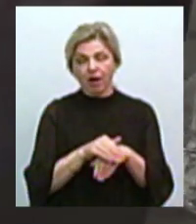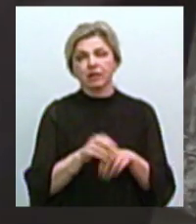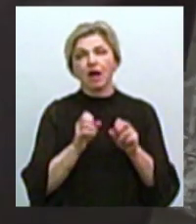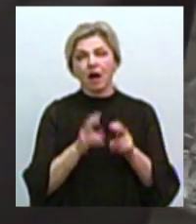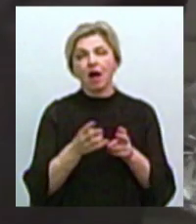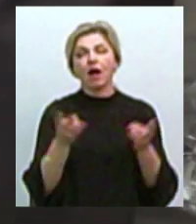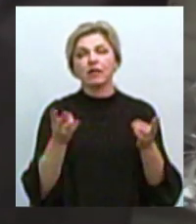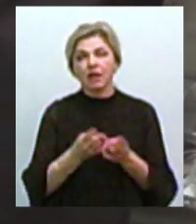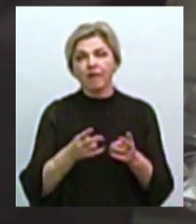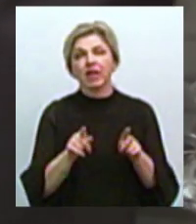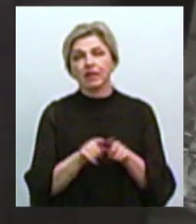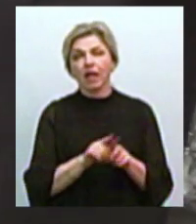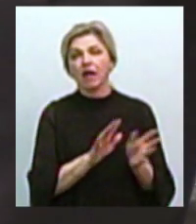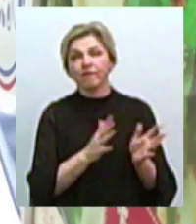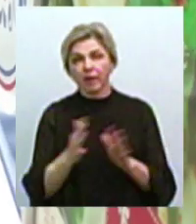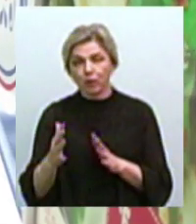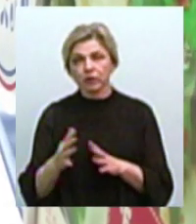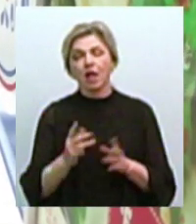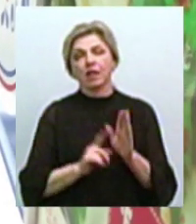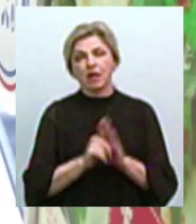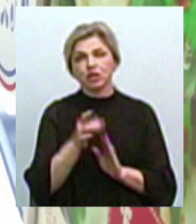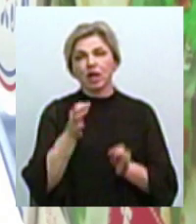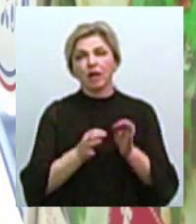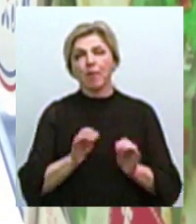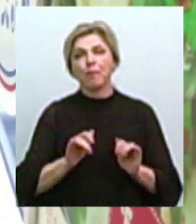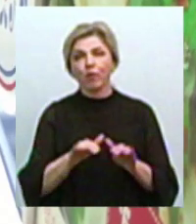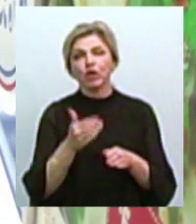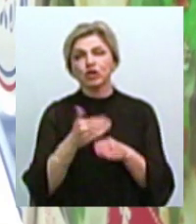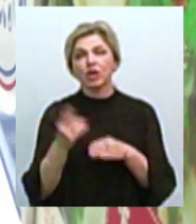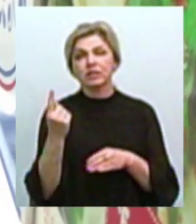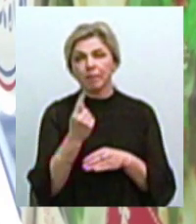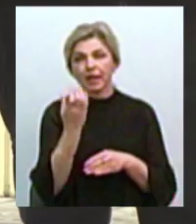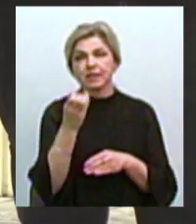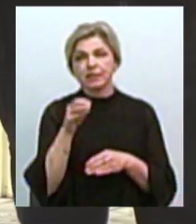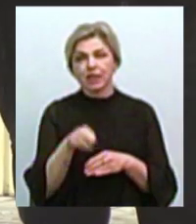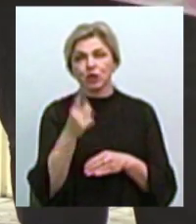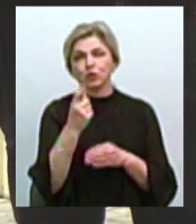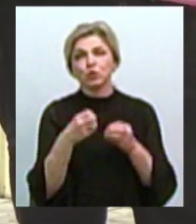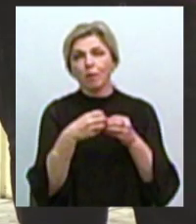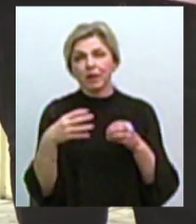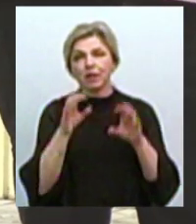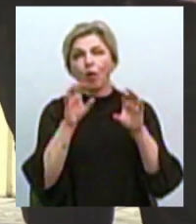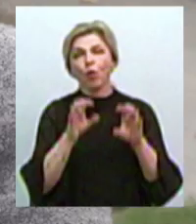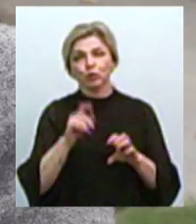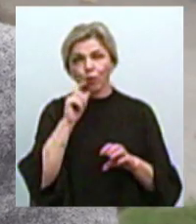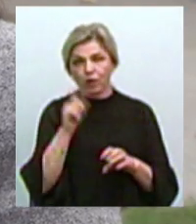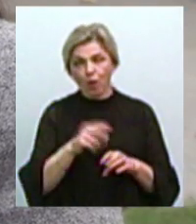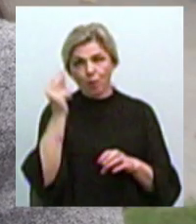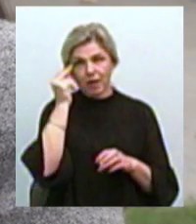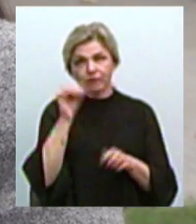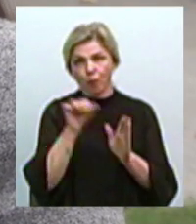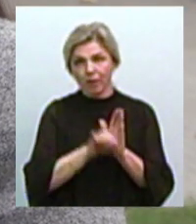процедура у подібних випадках, розпочати кримінальне провадження за частиною першої статті 115 Кримінального кодексу України, це умисне вбивство.